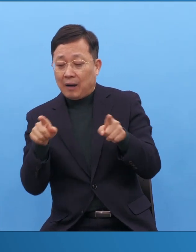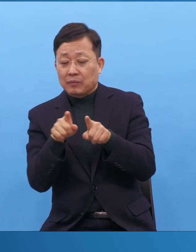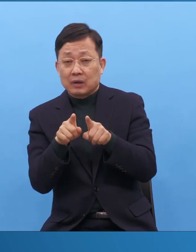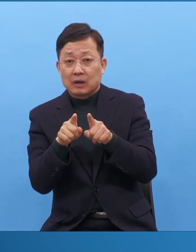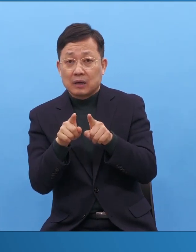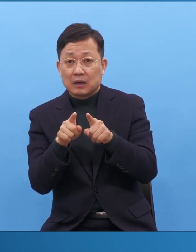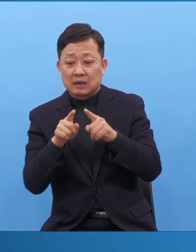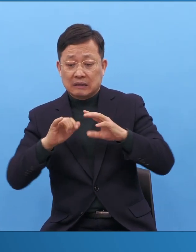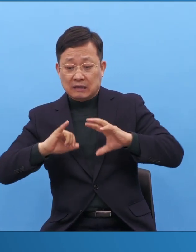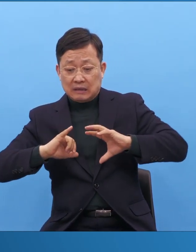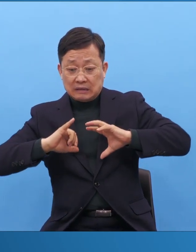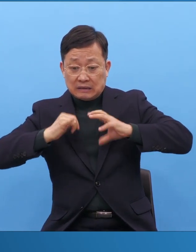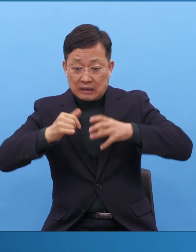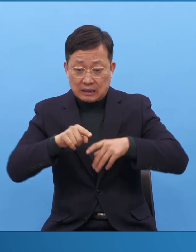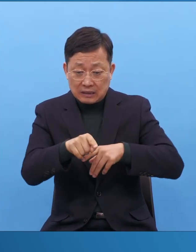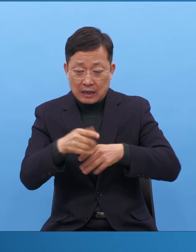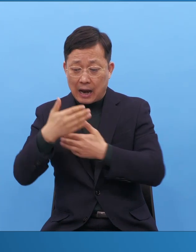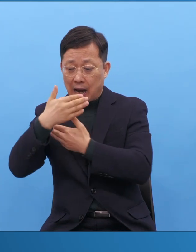얘기죠.